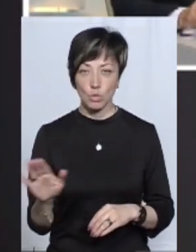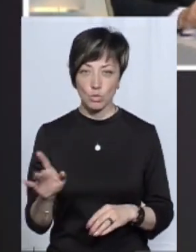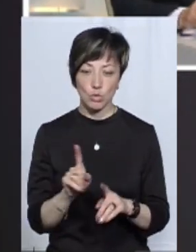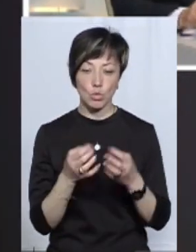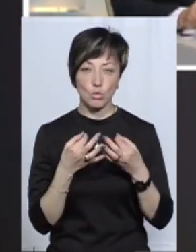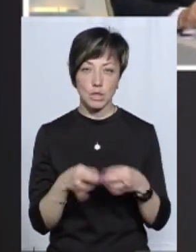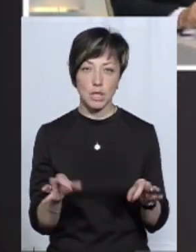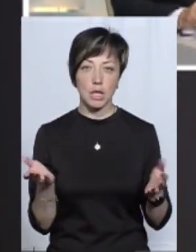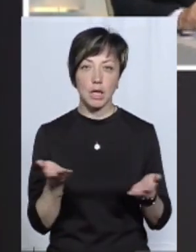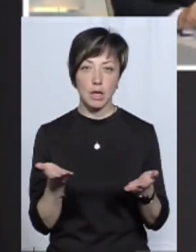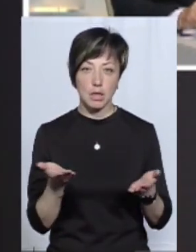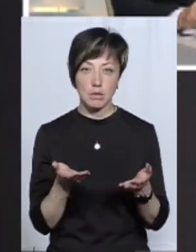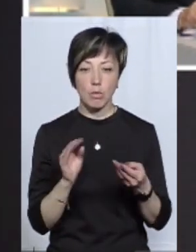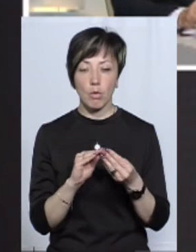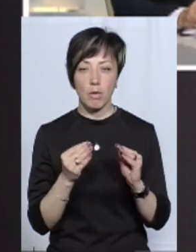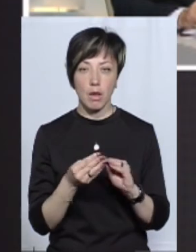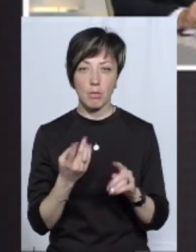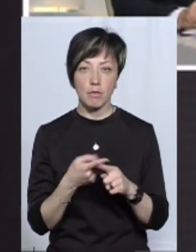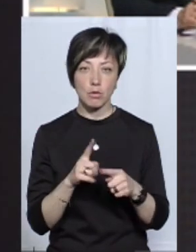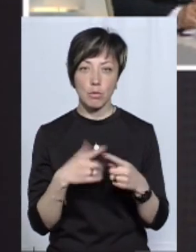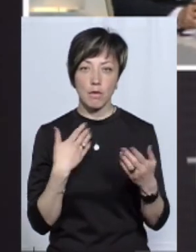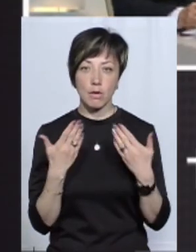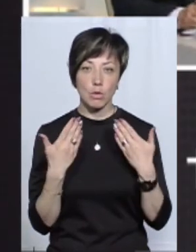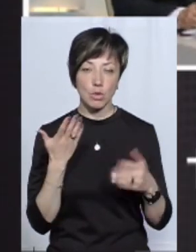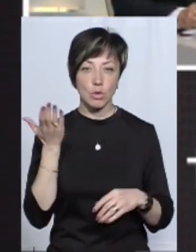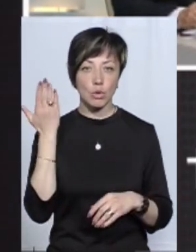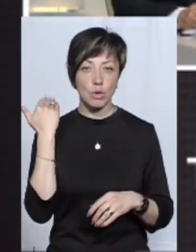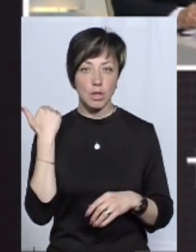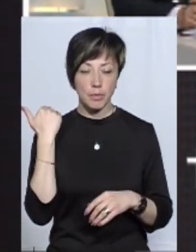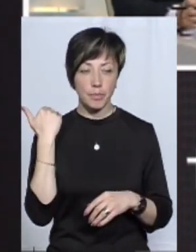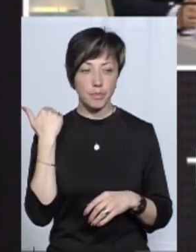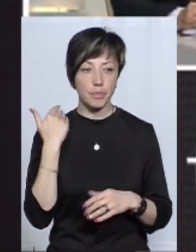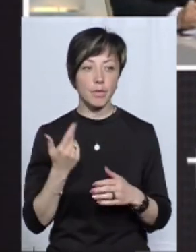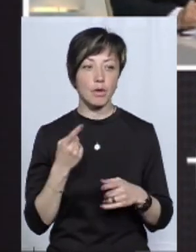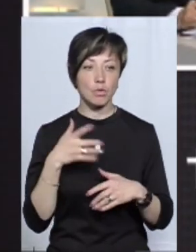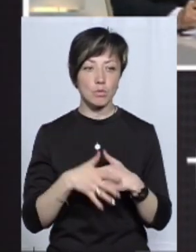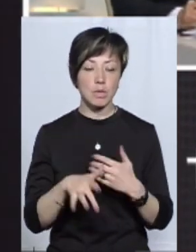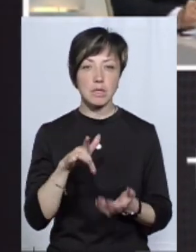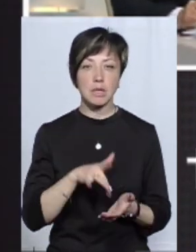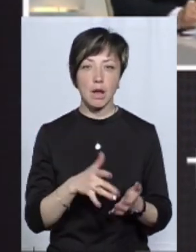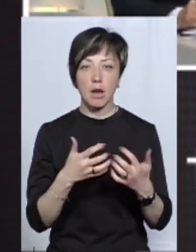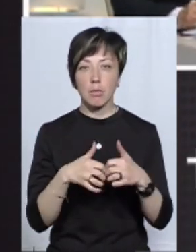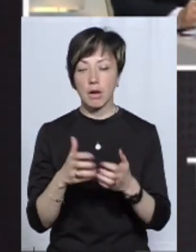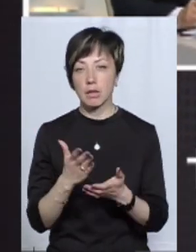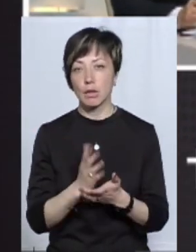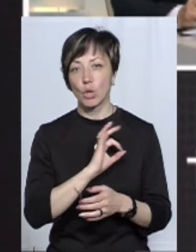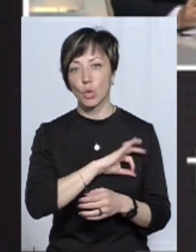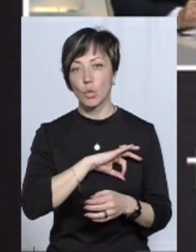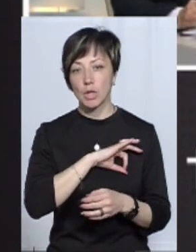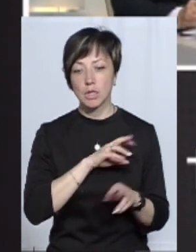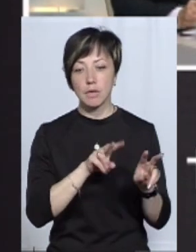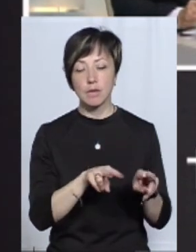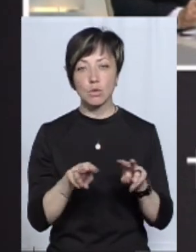допустили якісь проблеми в цьому відношенні, тому що тоді, ну ви розумієте, центральний апарат, там теж є юристи, які